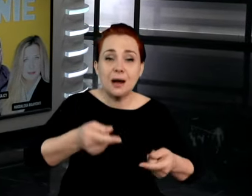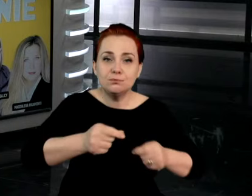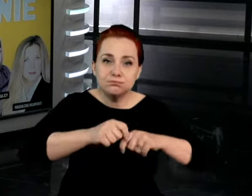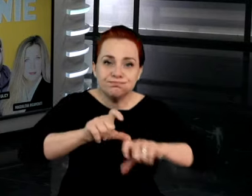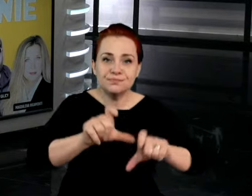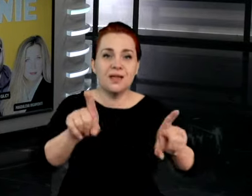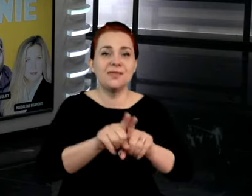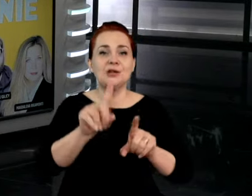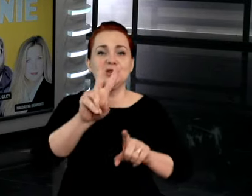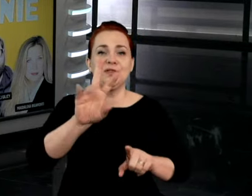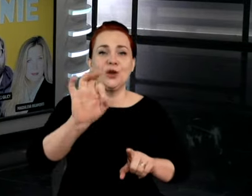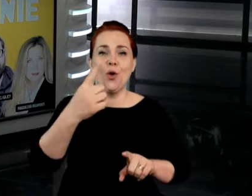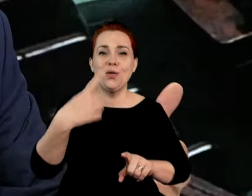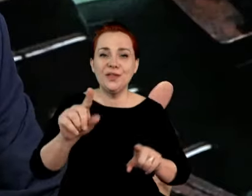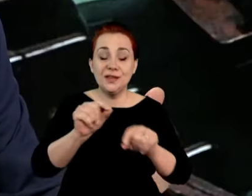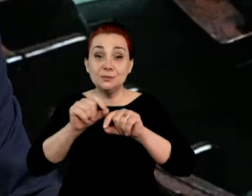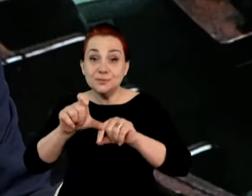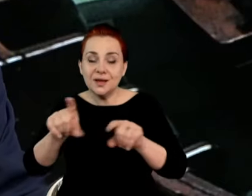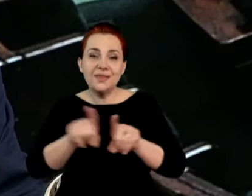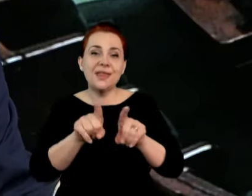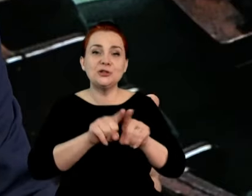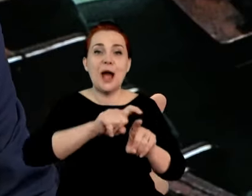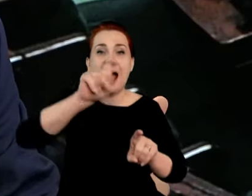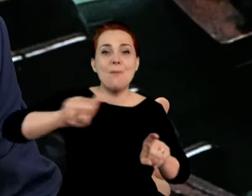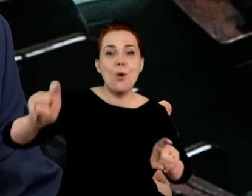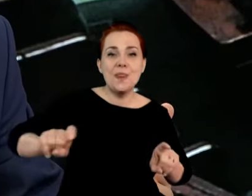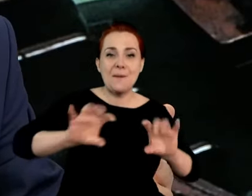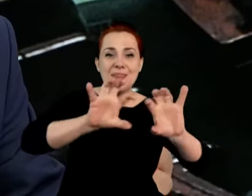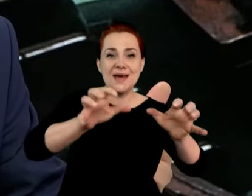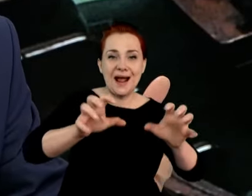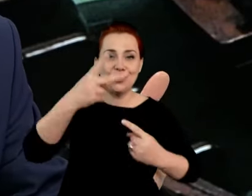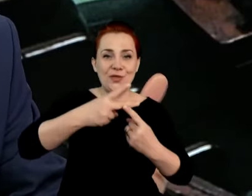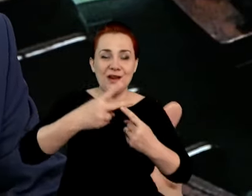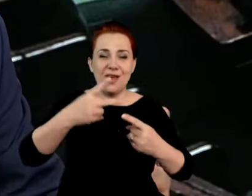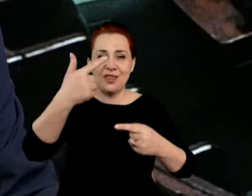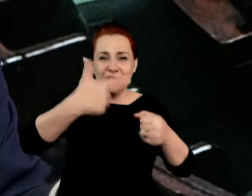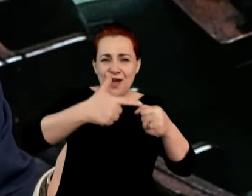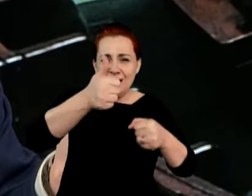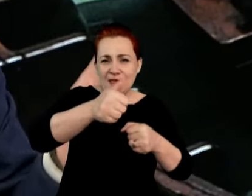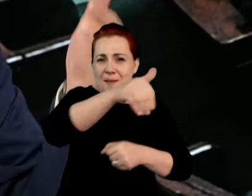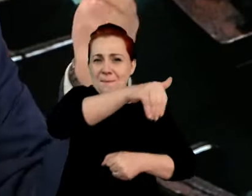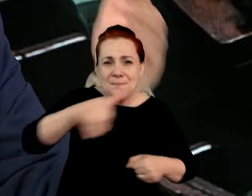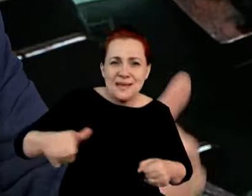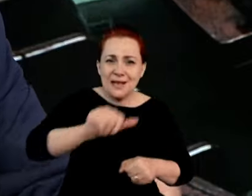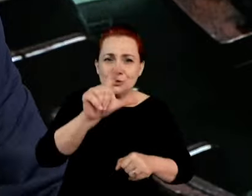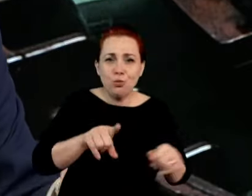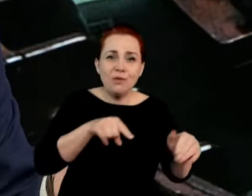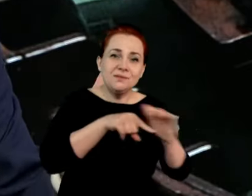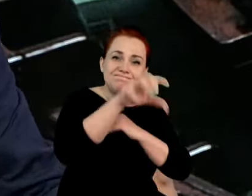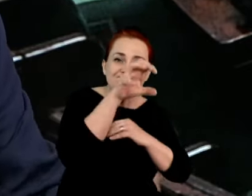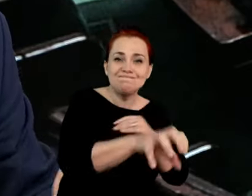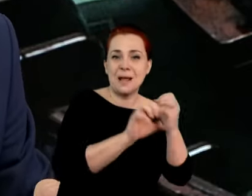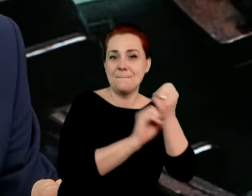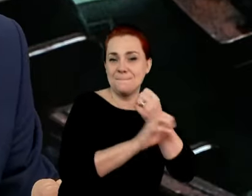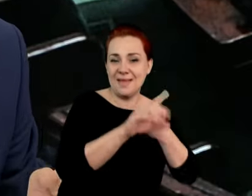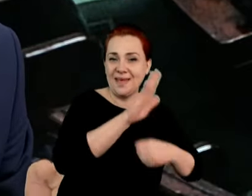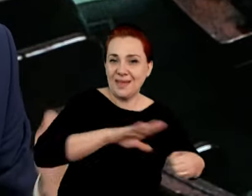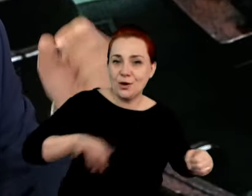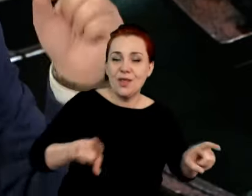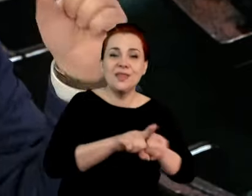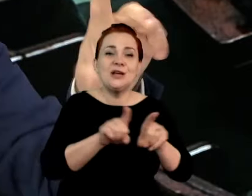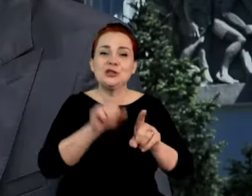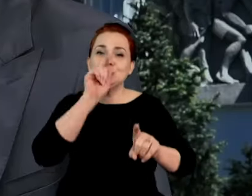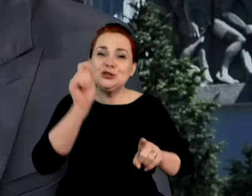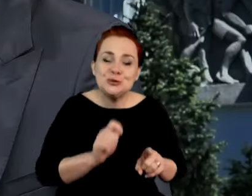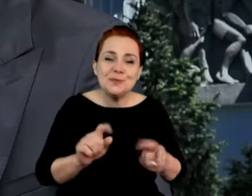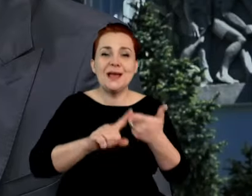podwyższenie opłaty za abonament radiowo-telewizyjny, 27 miliarda złotych na media narodowe, podatek od śmieci, wodny, opłata